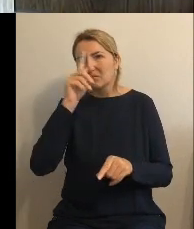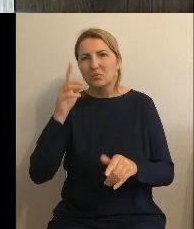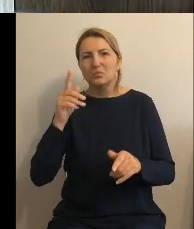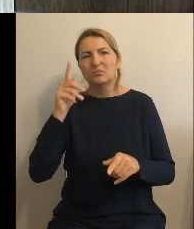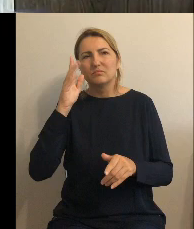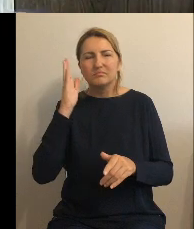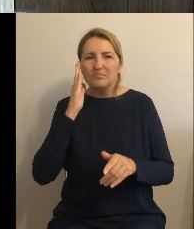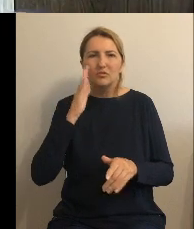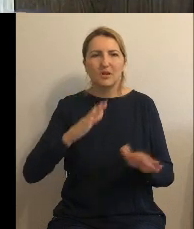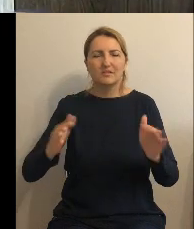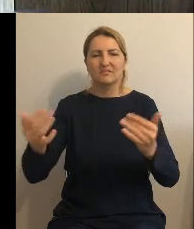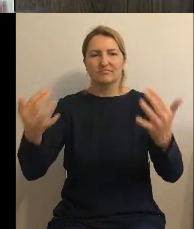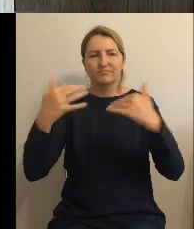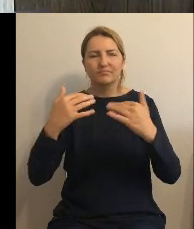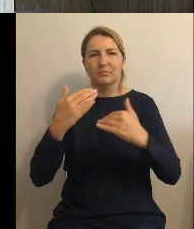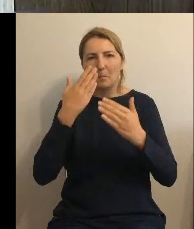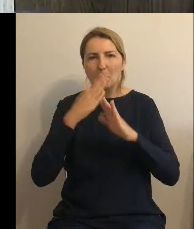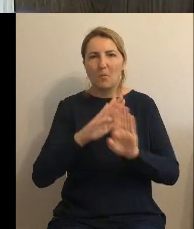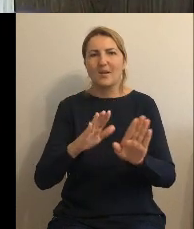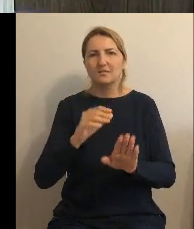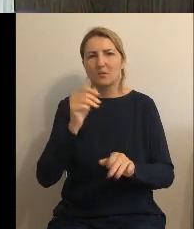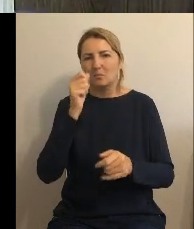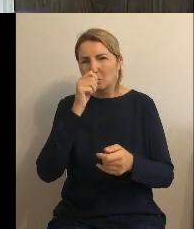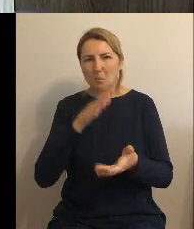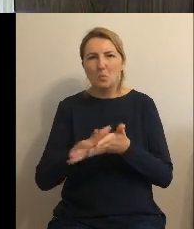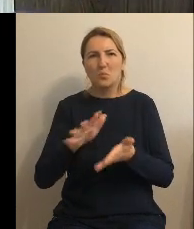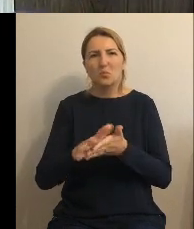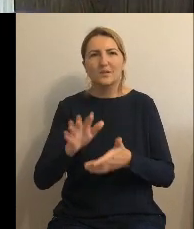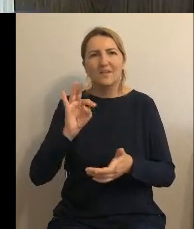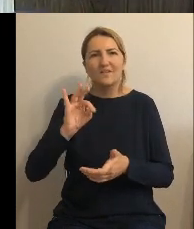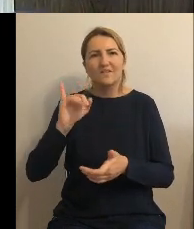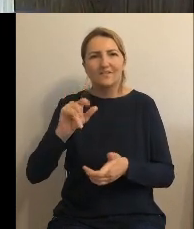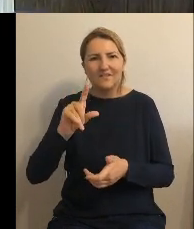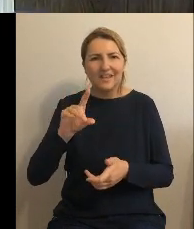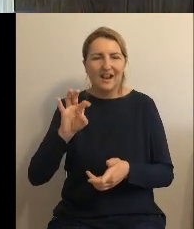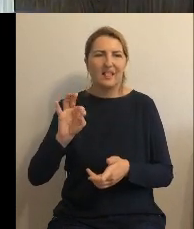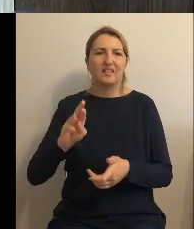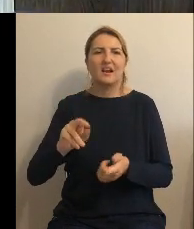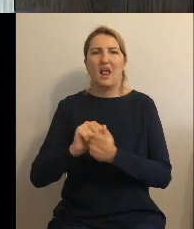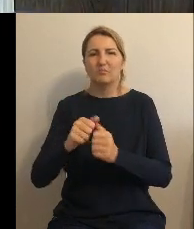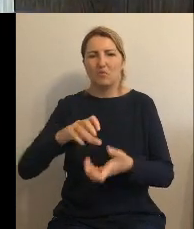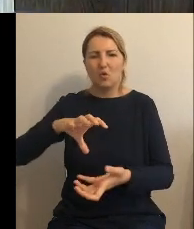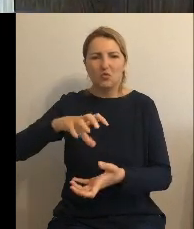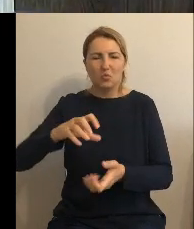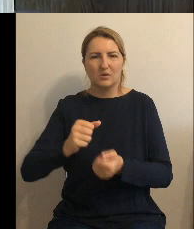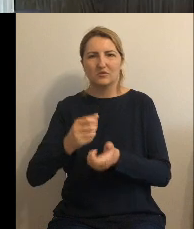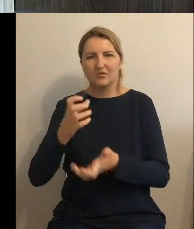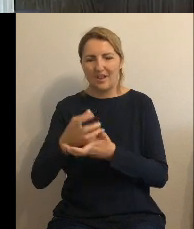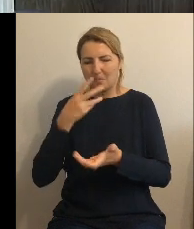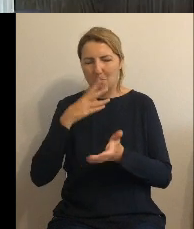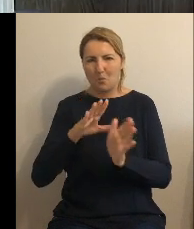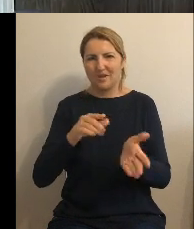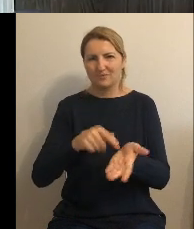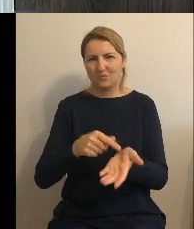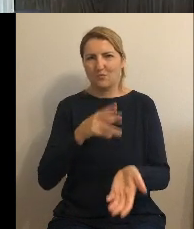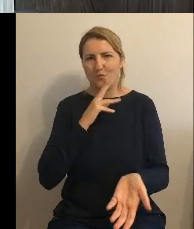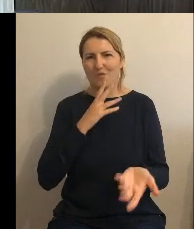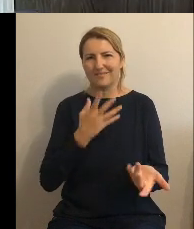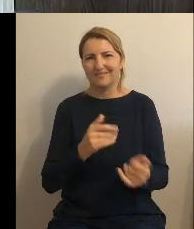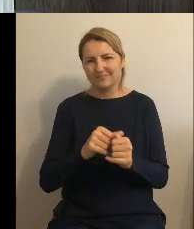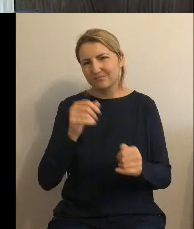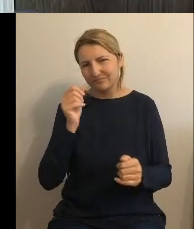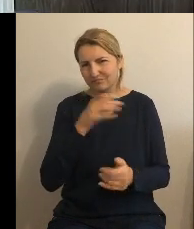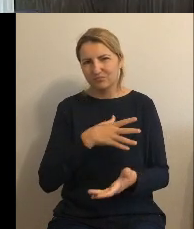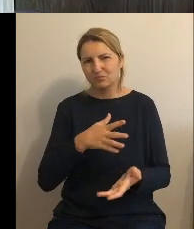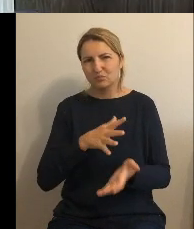czy ze szklankami, czy z słoikami, z tą właśnie wodą. Także priorytet to jest woda.